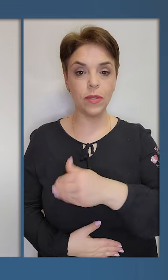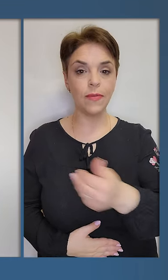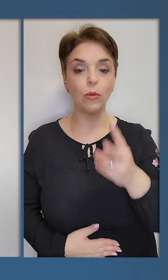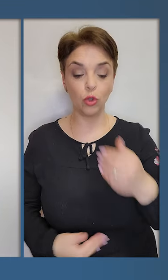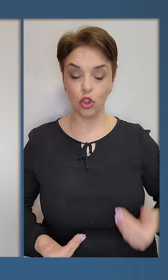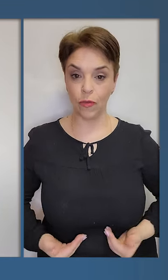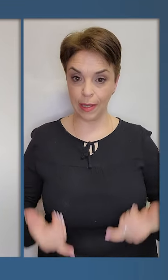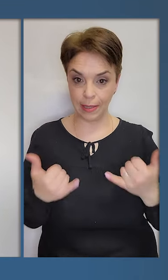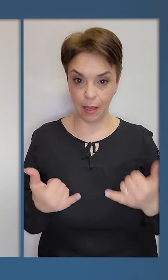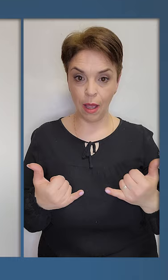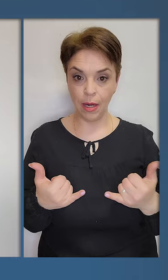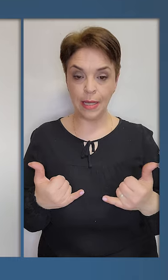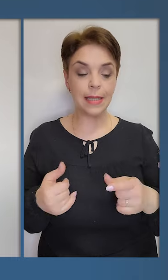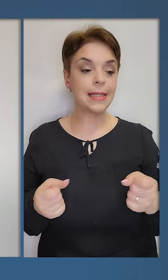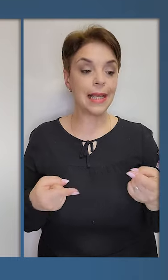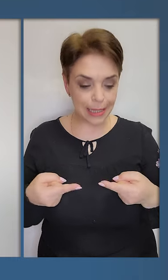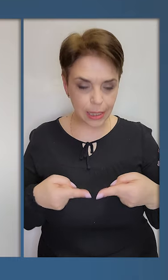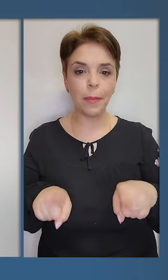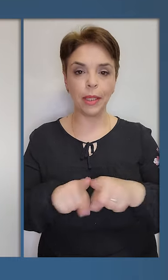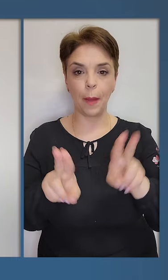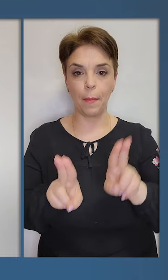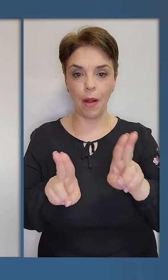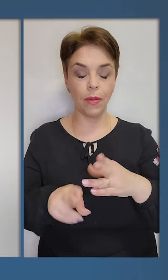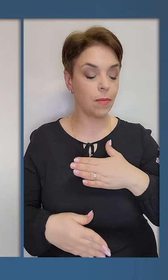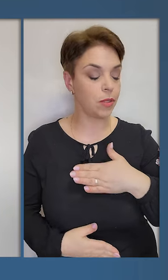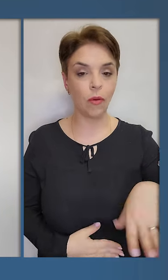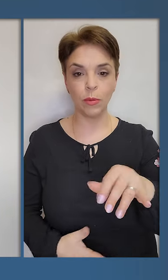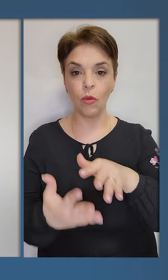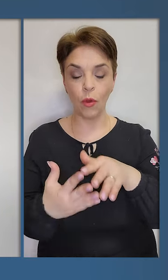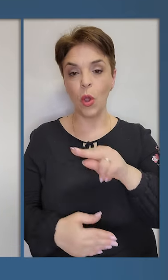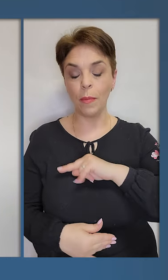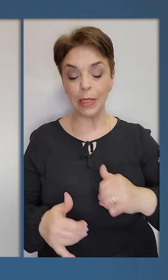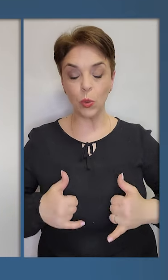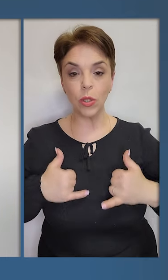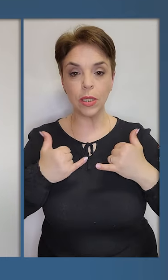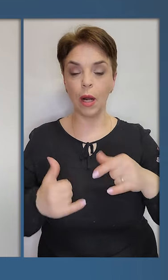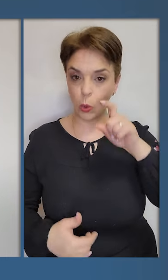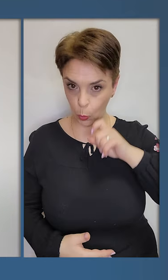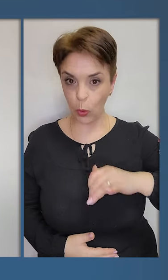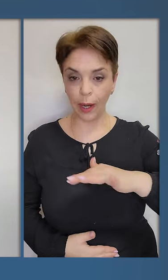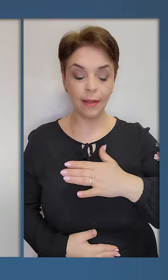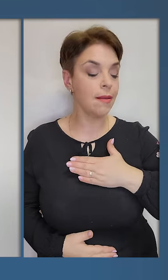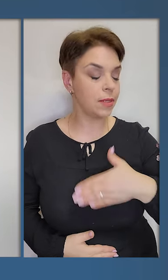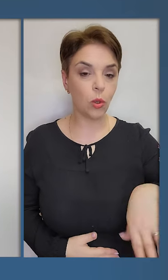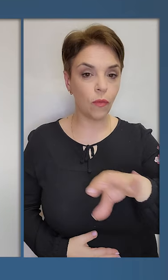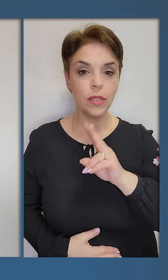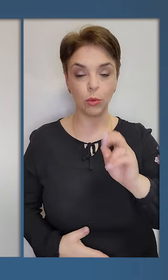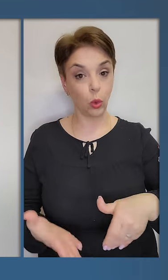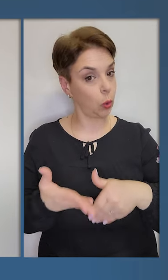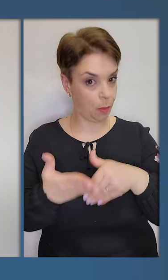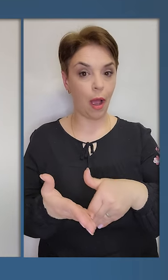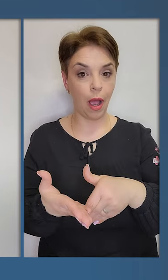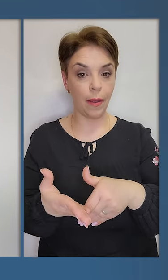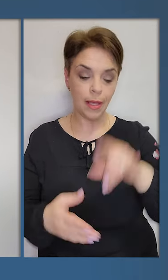дякую вам усім, хто живе зараз за саме таким правилом. Дякую усім, хто воює і працює заради України. Дякую усім,